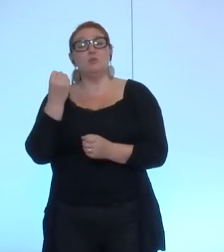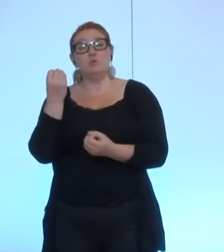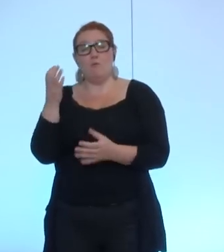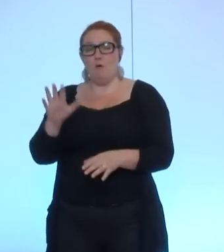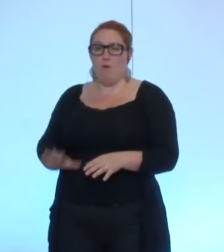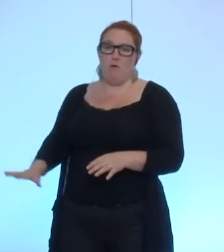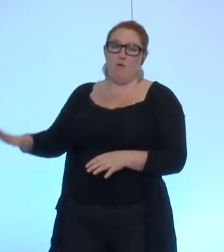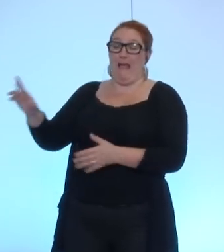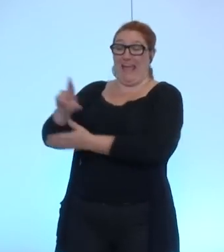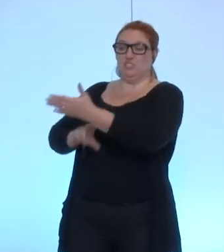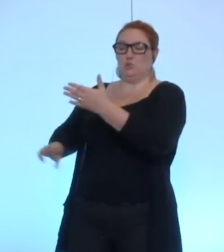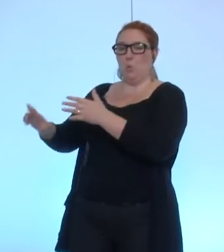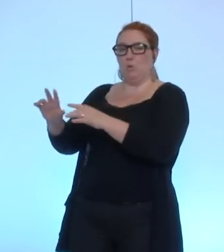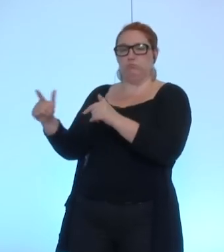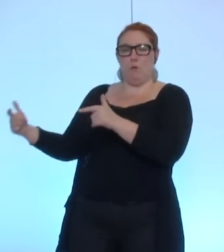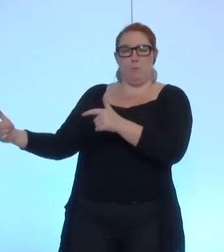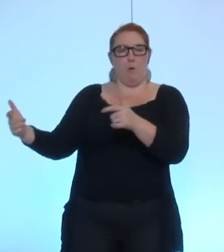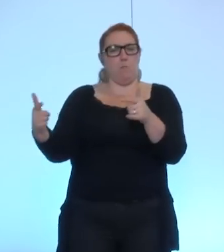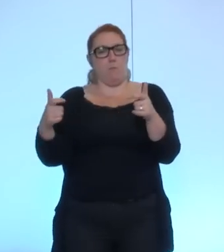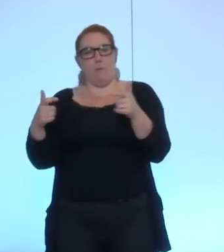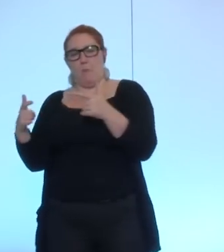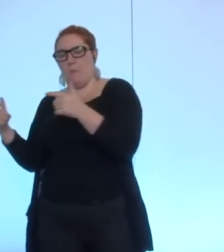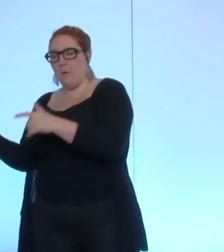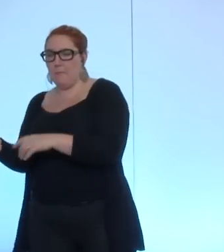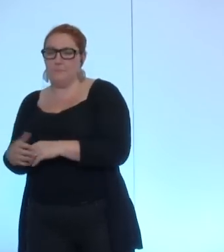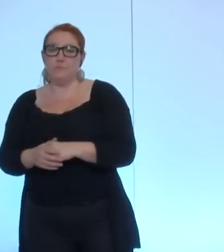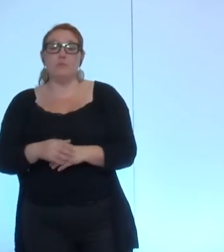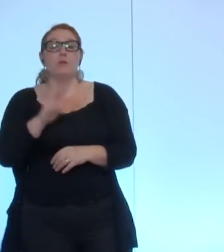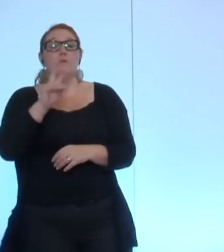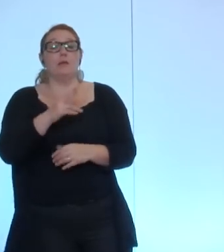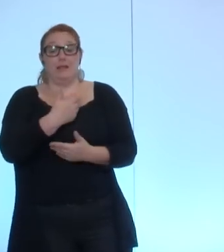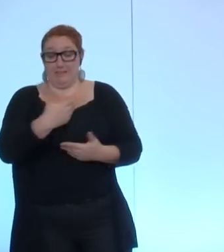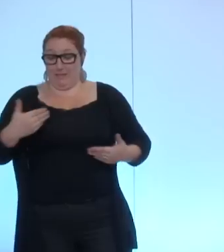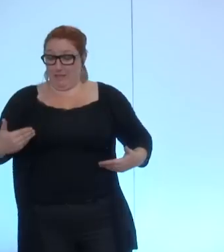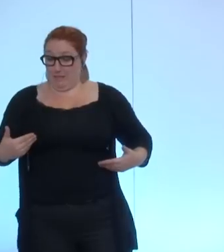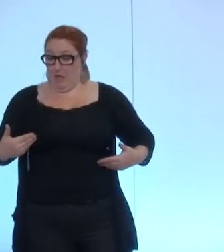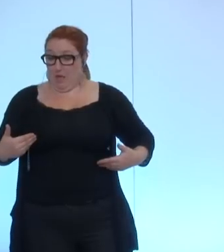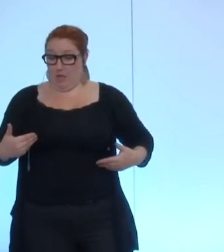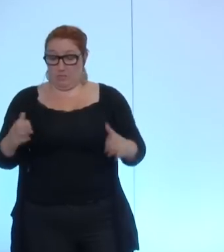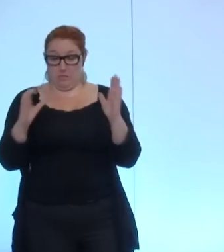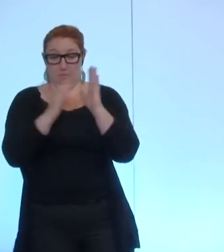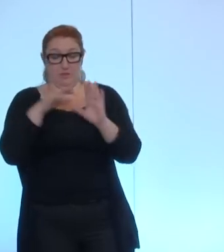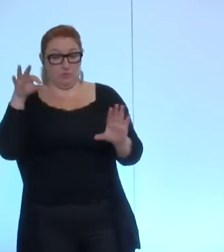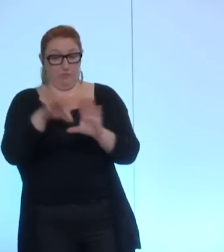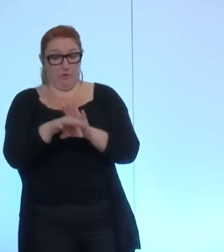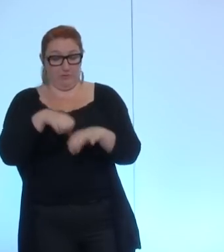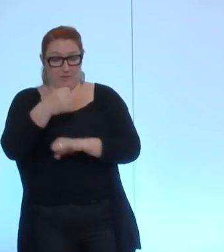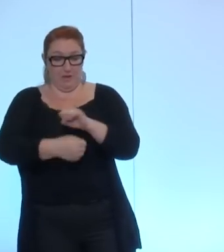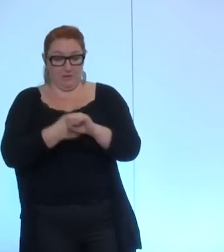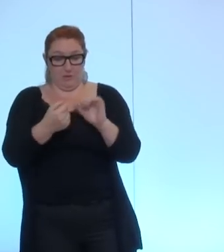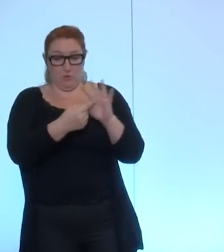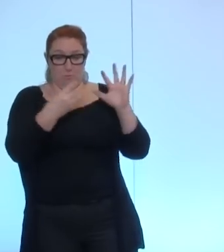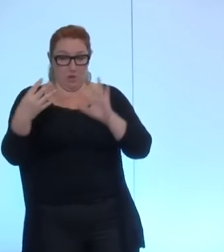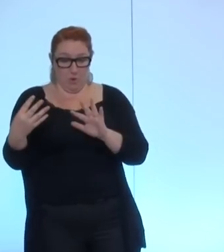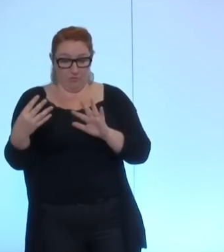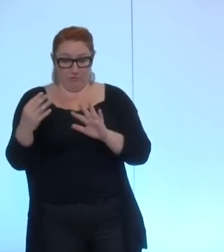l'actualité même si ici il faut tout de suite dire qu'entre la dernière délibération votée en 2009 et celle que vous nous proposez aujourd